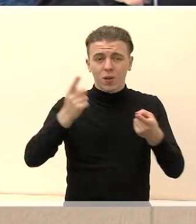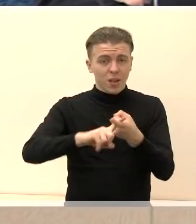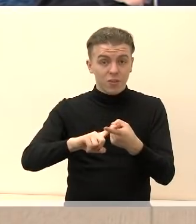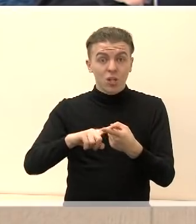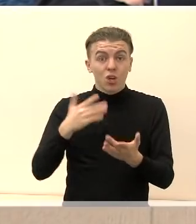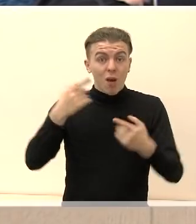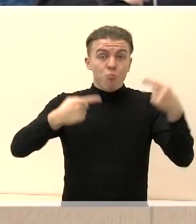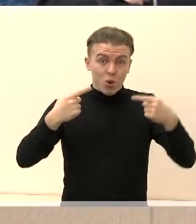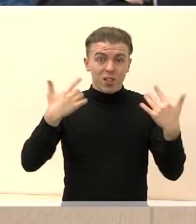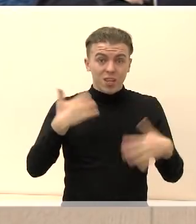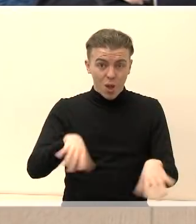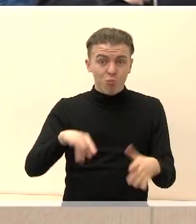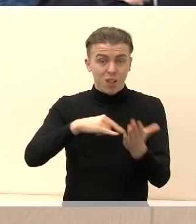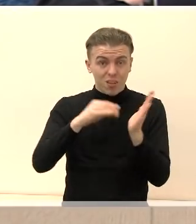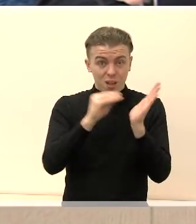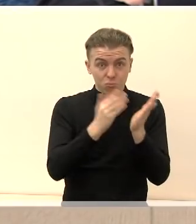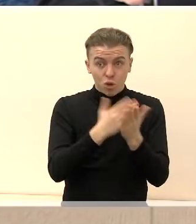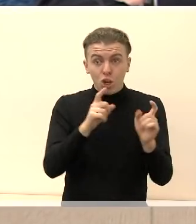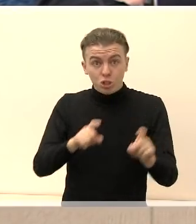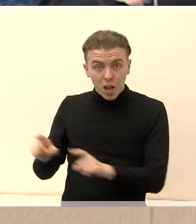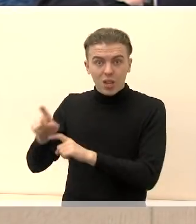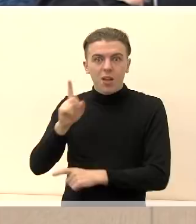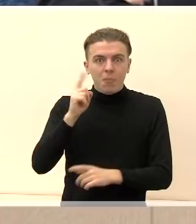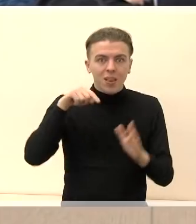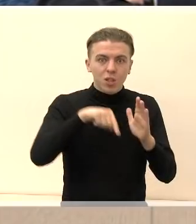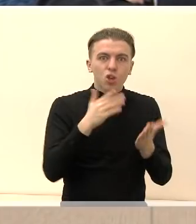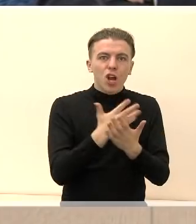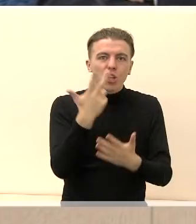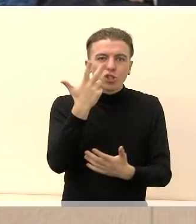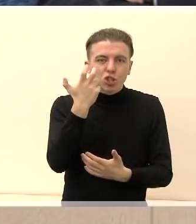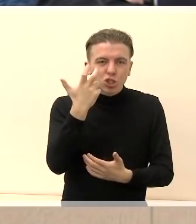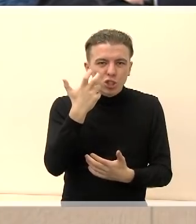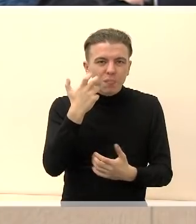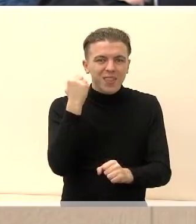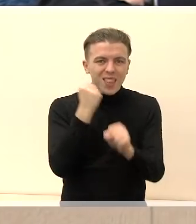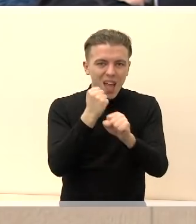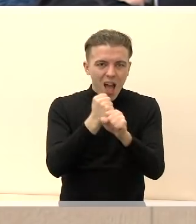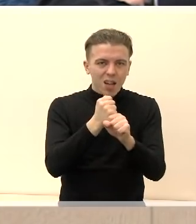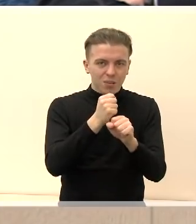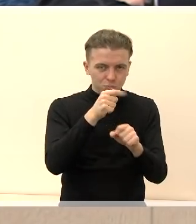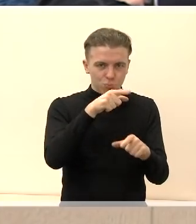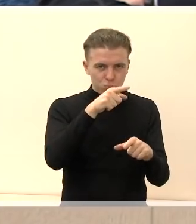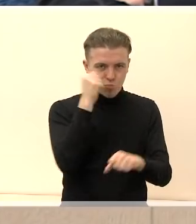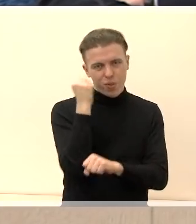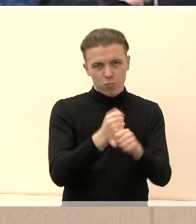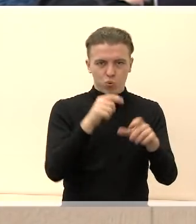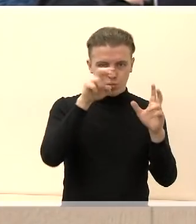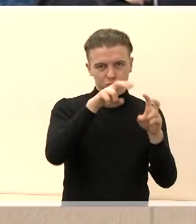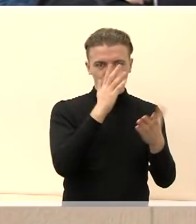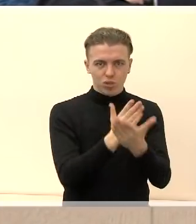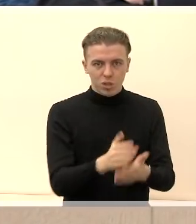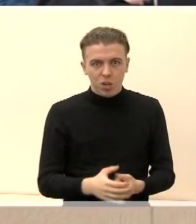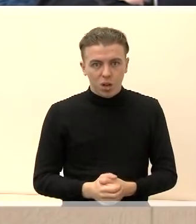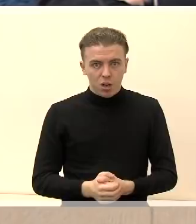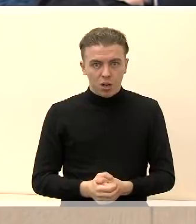planė iškelti, bet niekas nepagalvojo, kad ten yra 300 darbo vieto. Gal dar viena ten yra vietos, dasistatykim. Aš